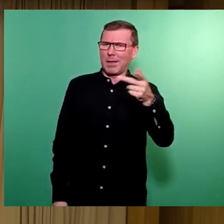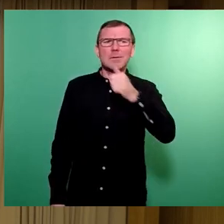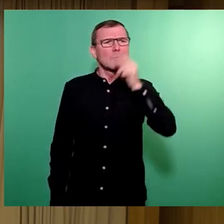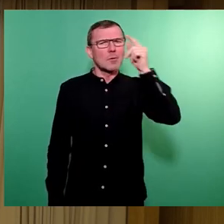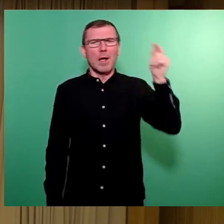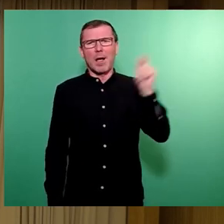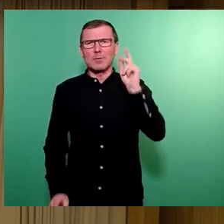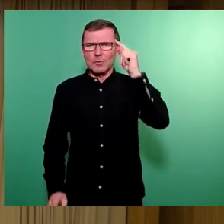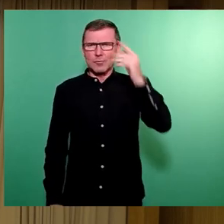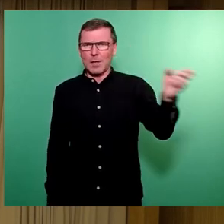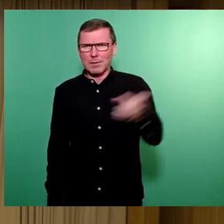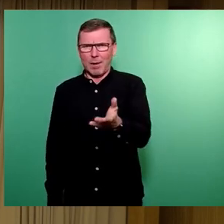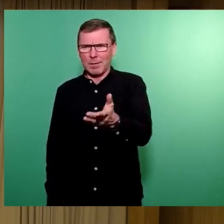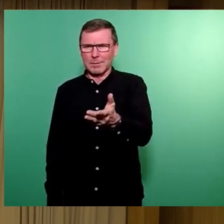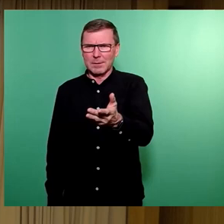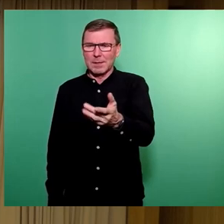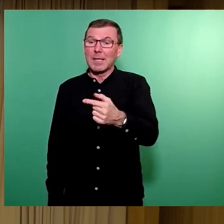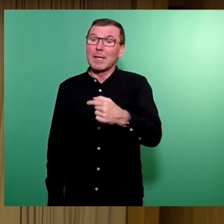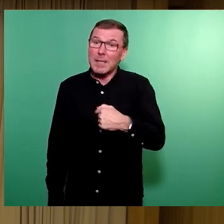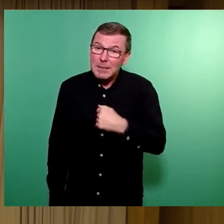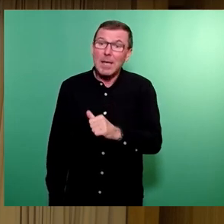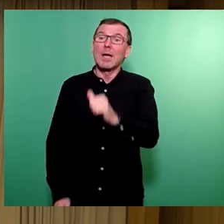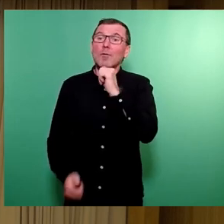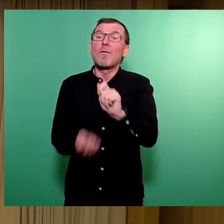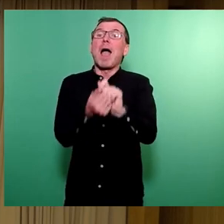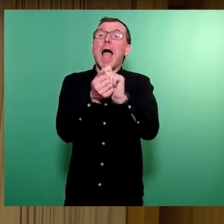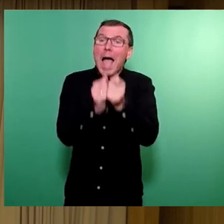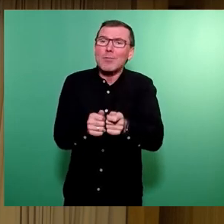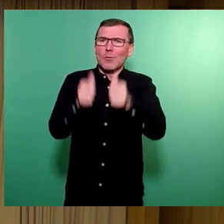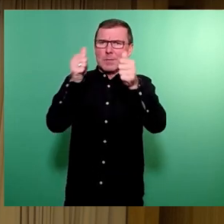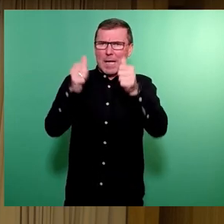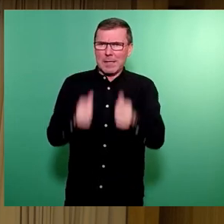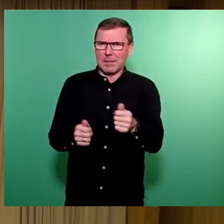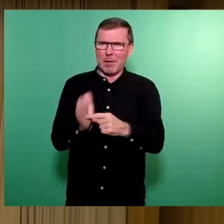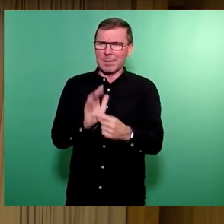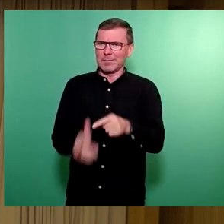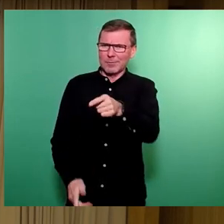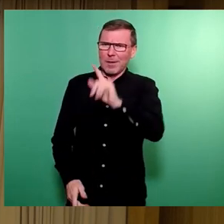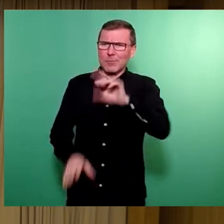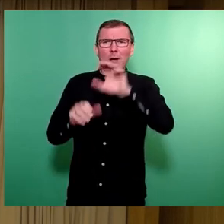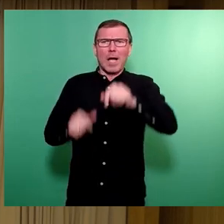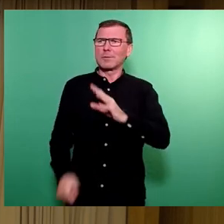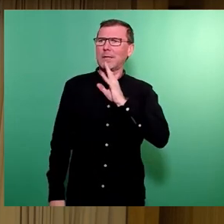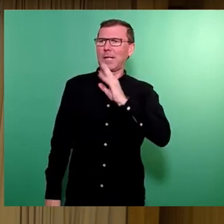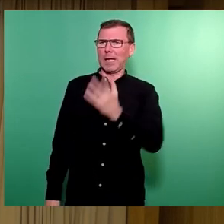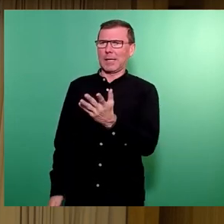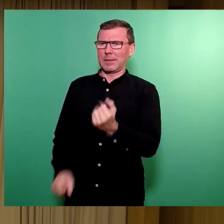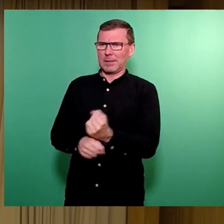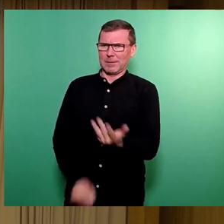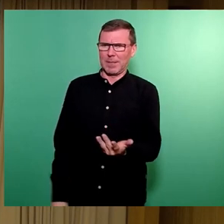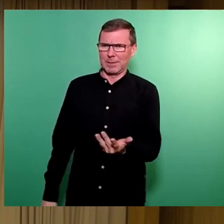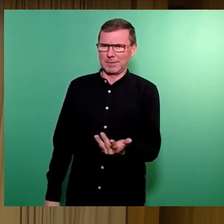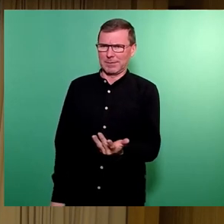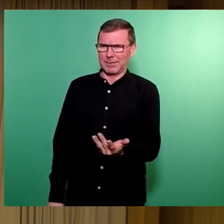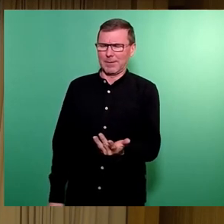im Stadtrat. Ich hatte aufgerufen, Änderungsanträge einzubringen. Sie haben jetzt die Haushaltsrede hier gehalten. Ich habe